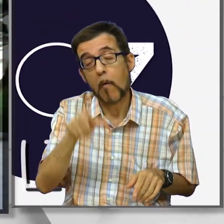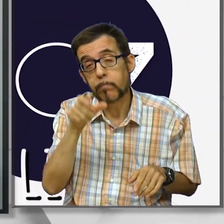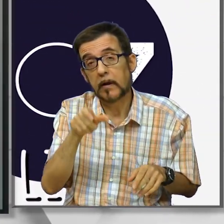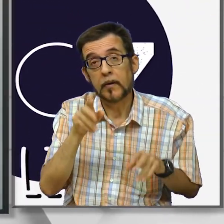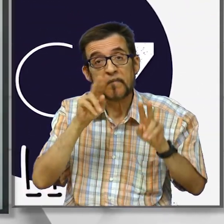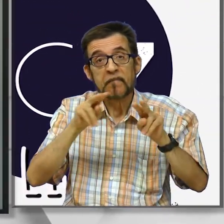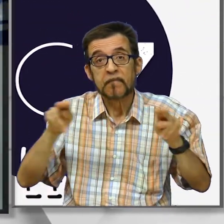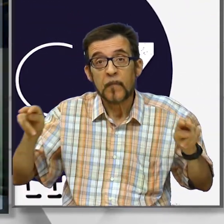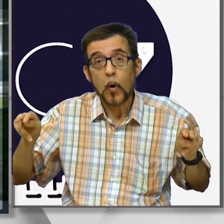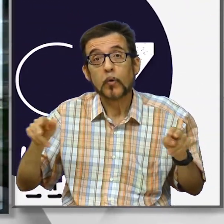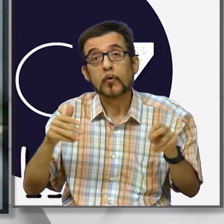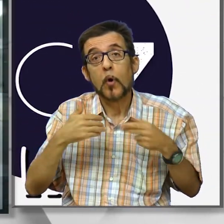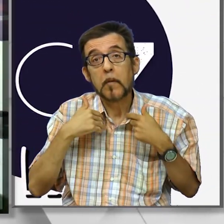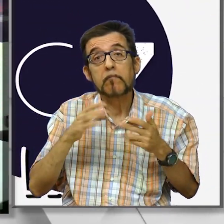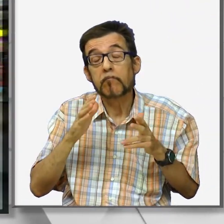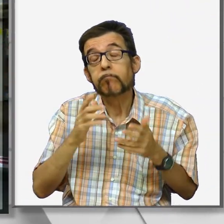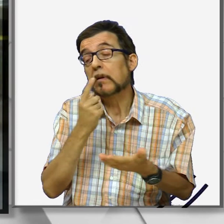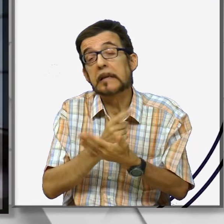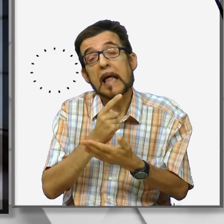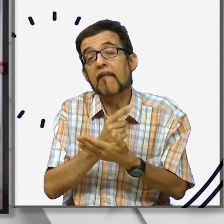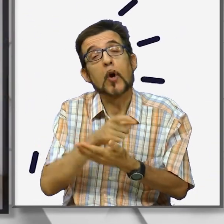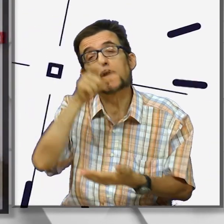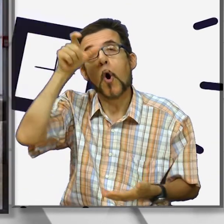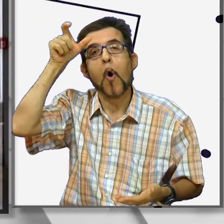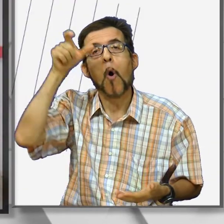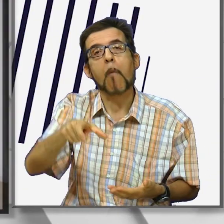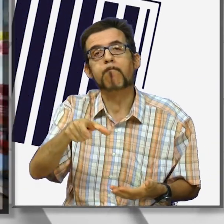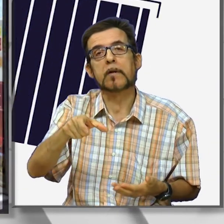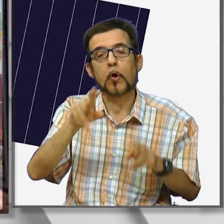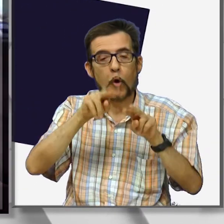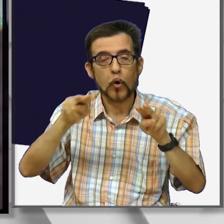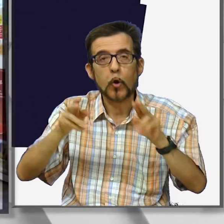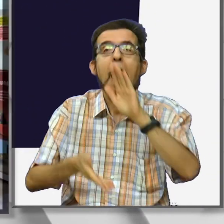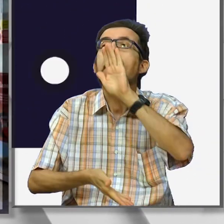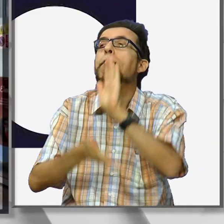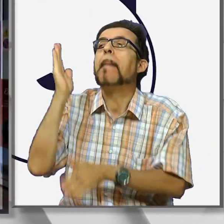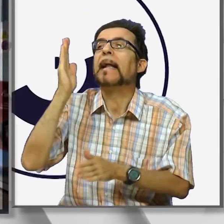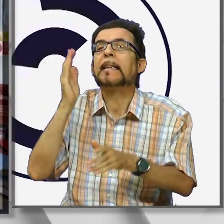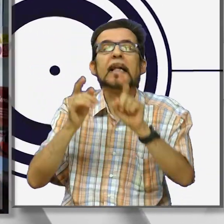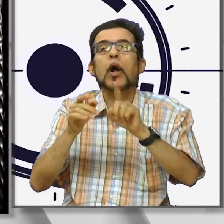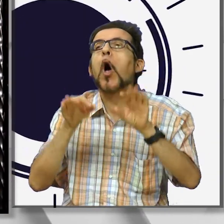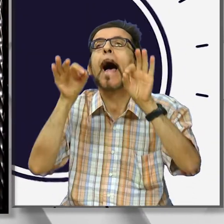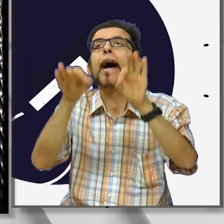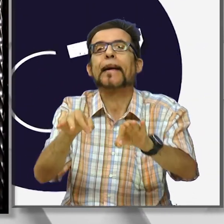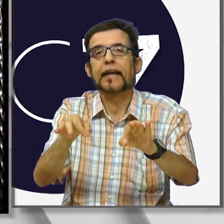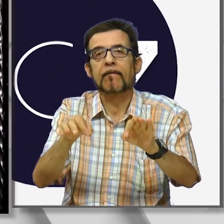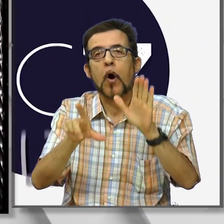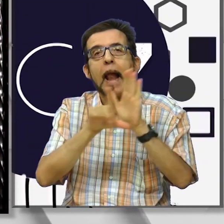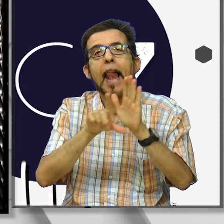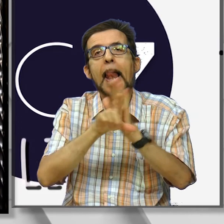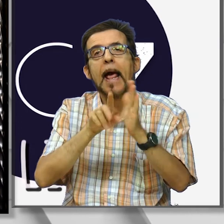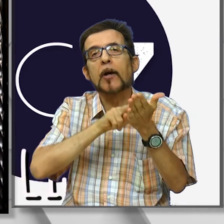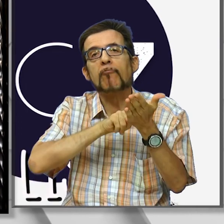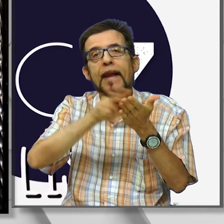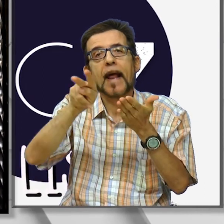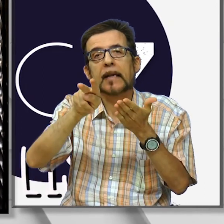I controlli, a mio parere, devono essere obbligatori, fatti alla partenza, non negli arrivi. E dovrebbe essere fatta una legge nazionale,